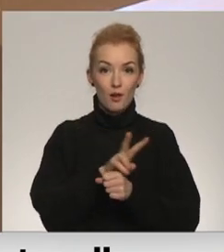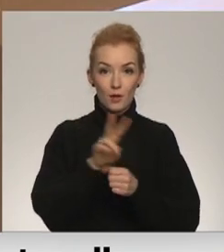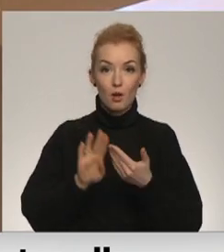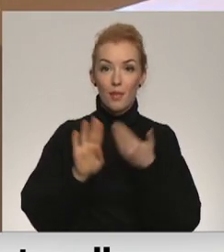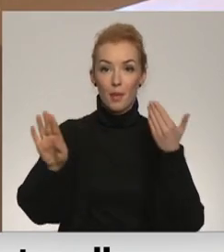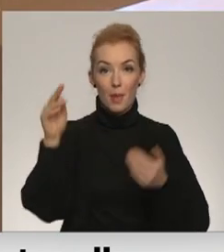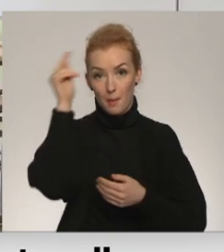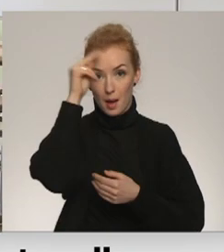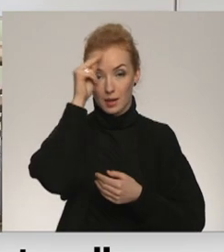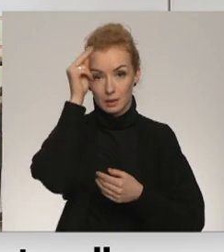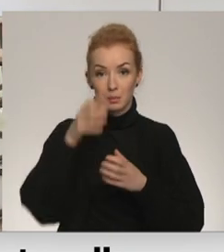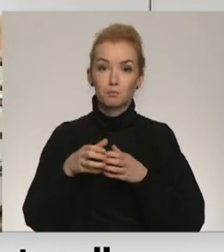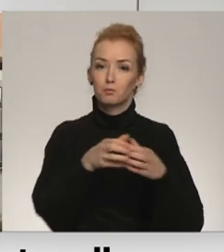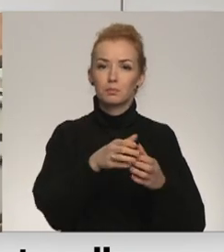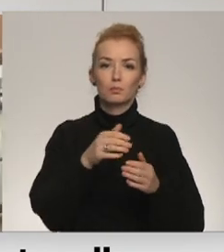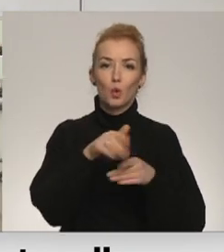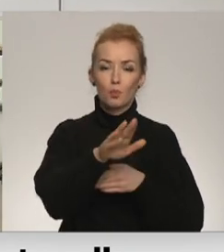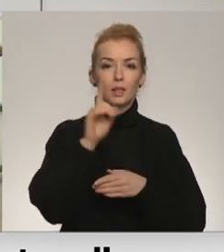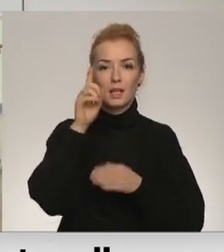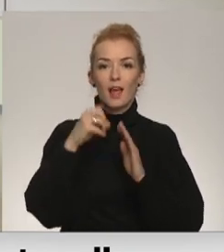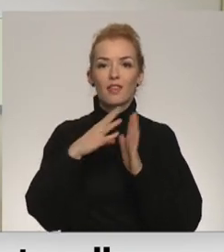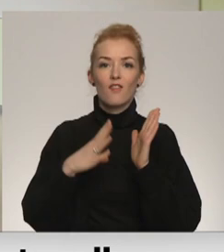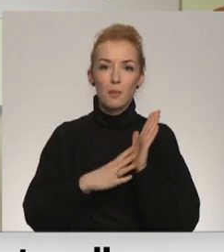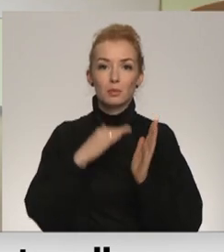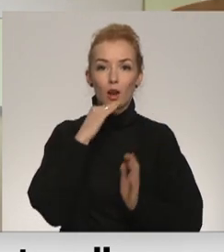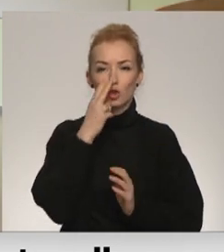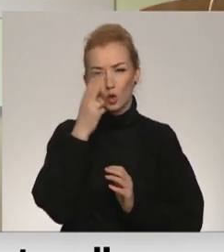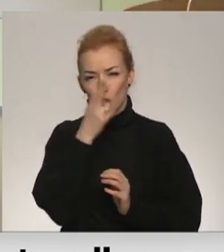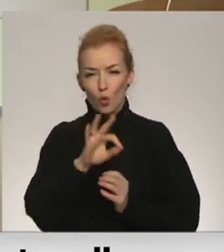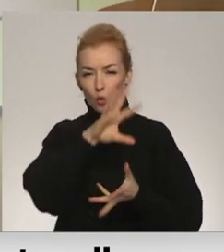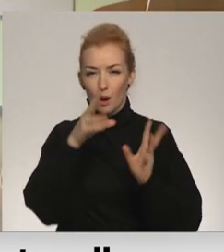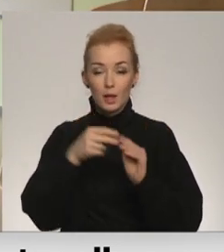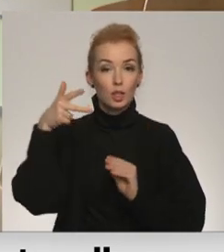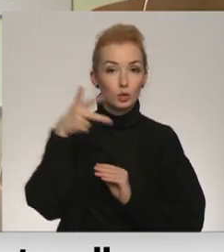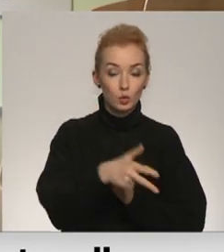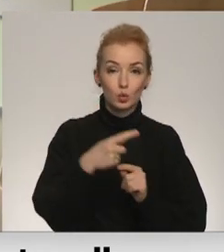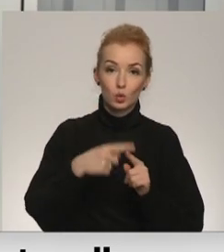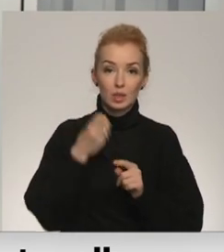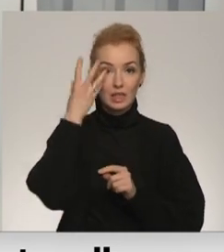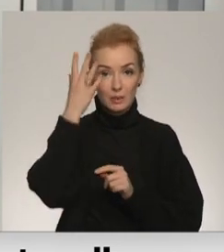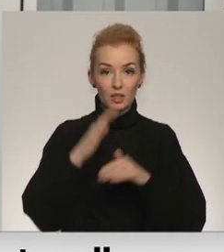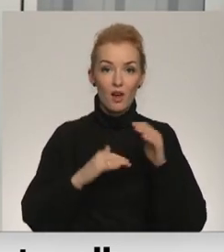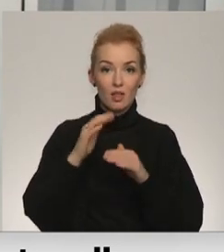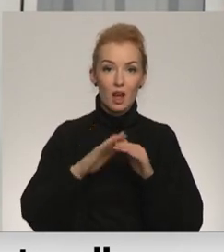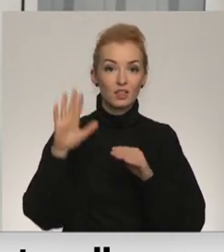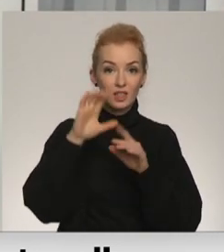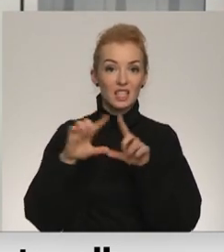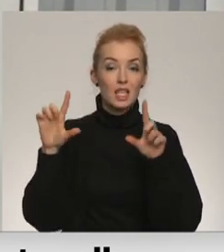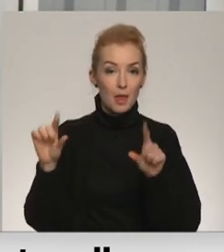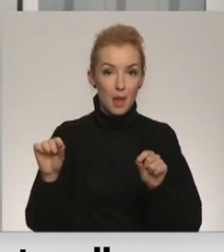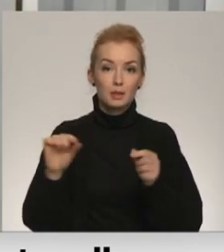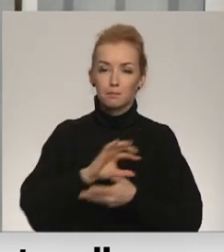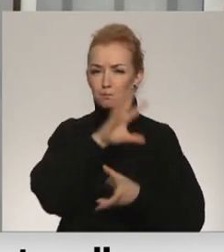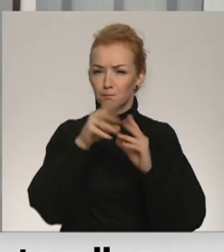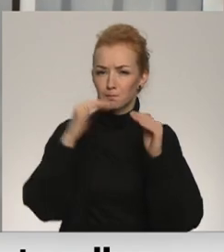mācībās devās vietu 19 klases no 3 tūkstošiem. Arī izglītības kvalitātes valsts dienest apkopotie dati par